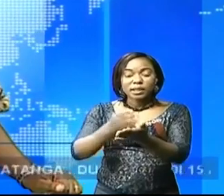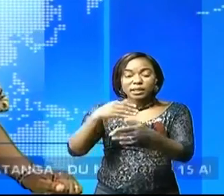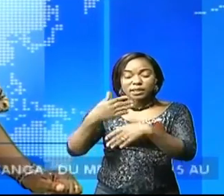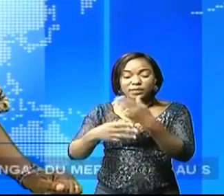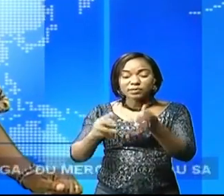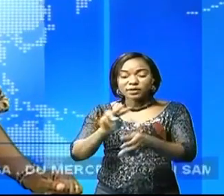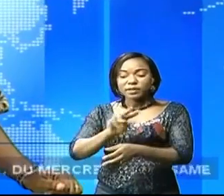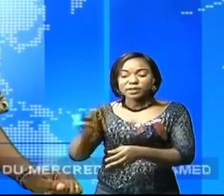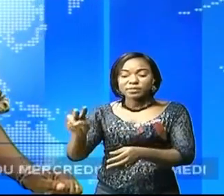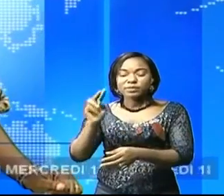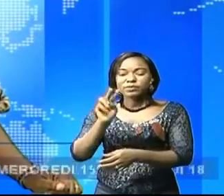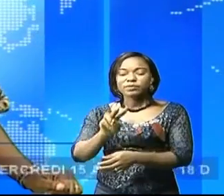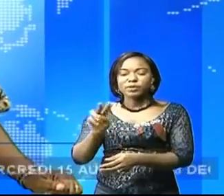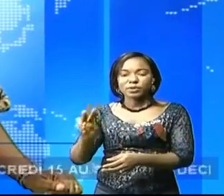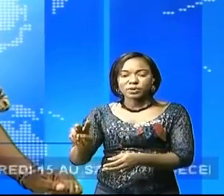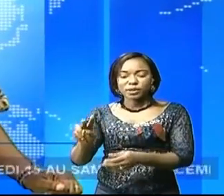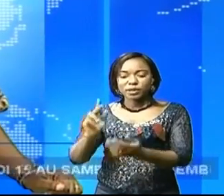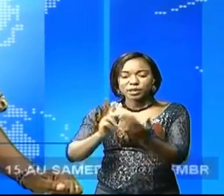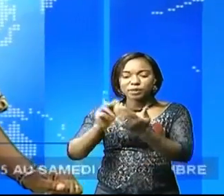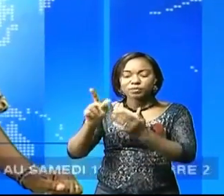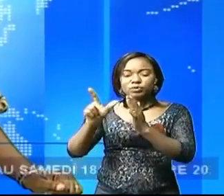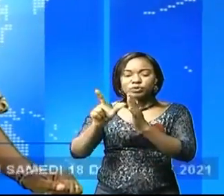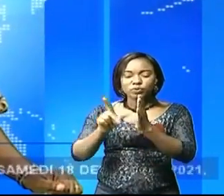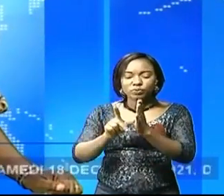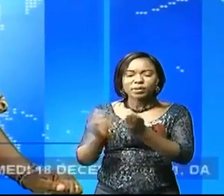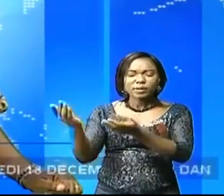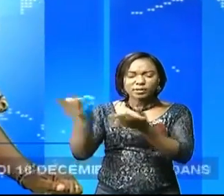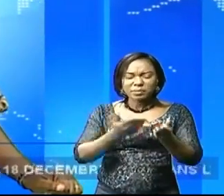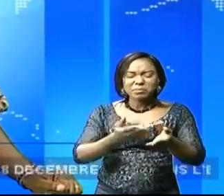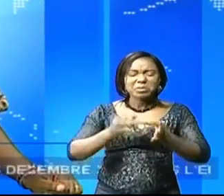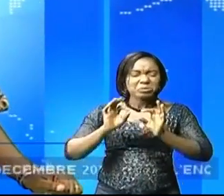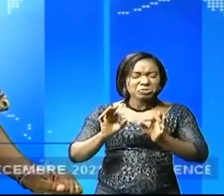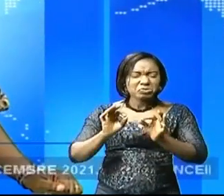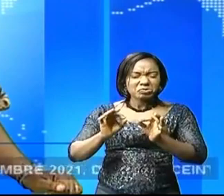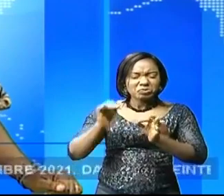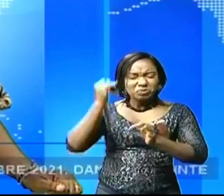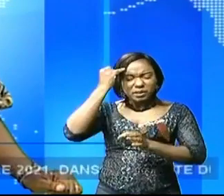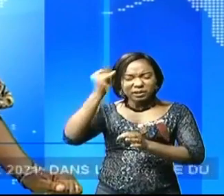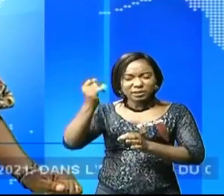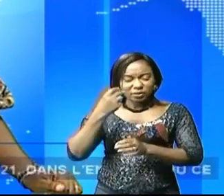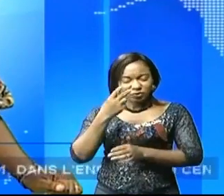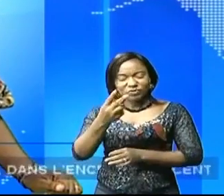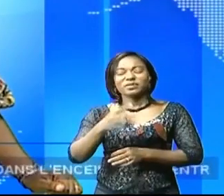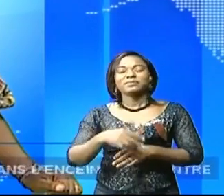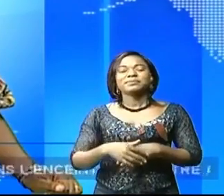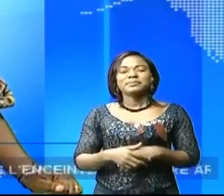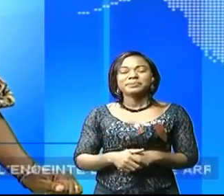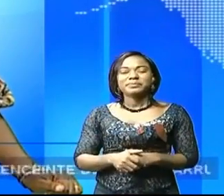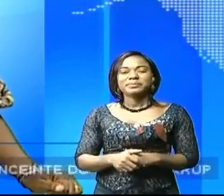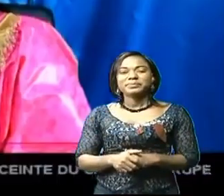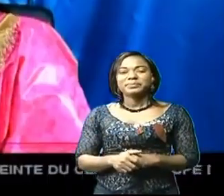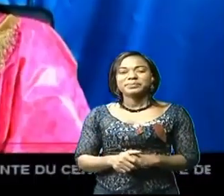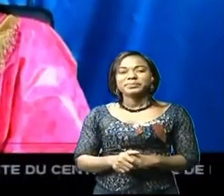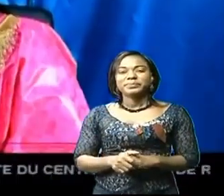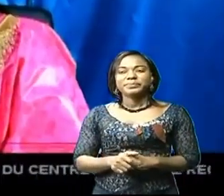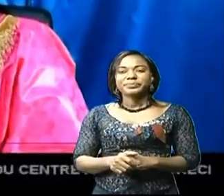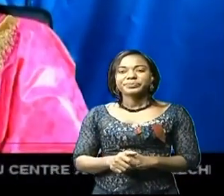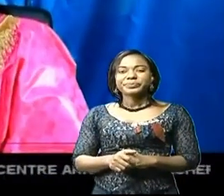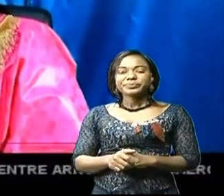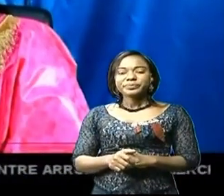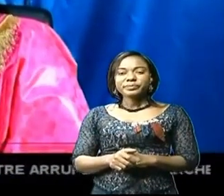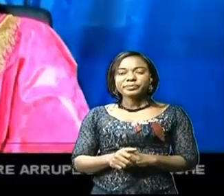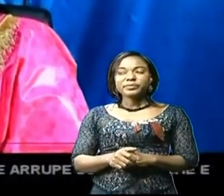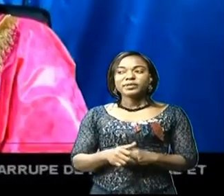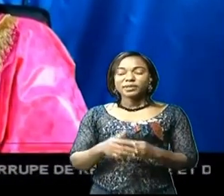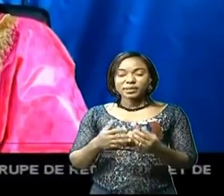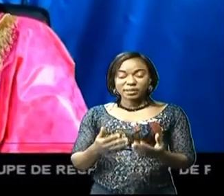projet de loi de finances porte quelques innovations présentées dans ce reportage de la RTNC Lualaba. Fifi Masouka Saïni